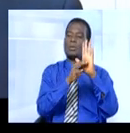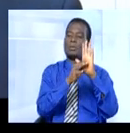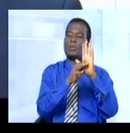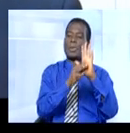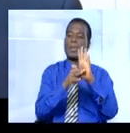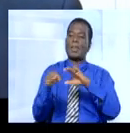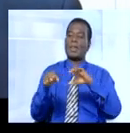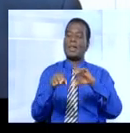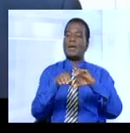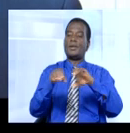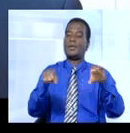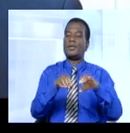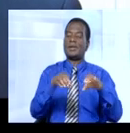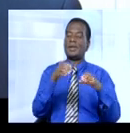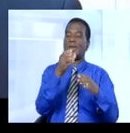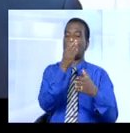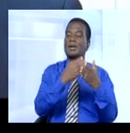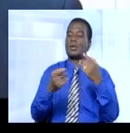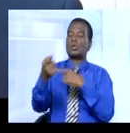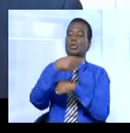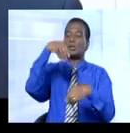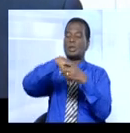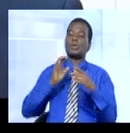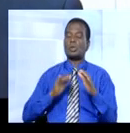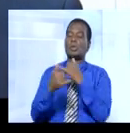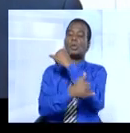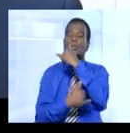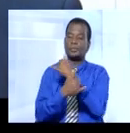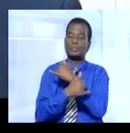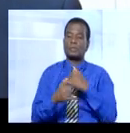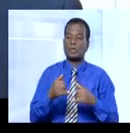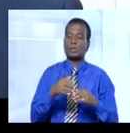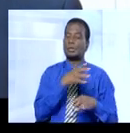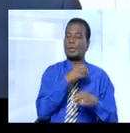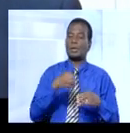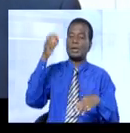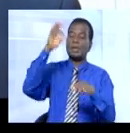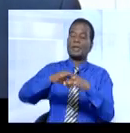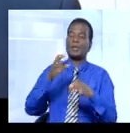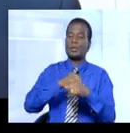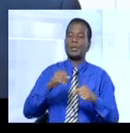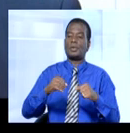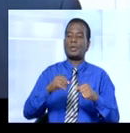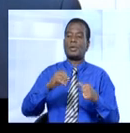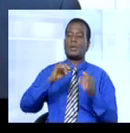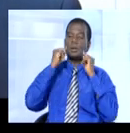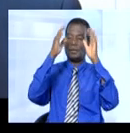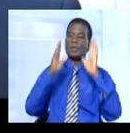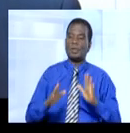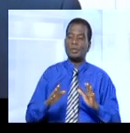tenu il y a quelques jours dans notre pays et qui a vu l'élection de nos compatriotes, M.